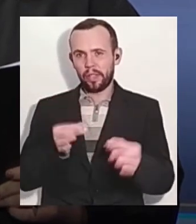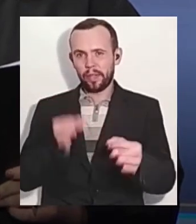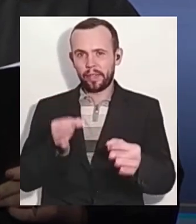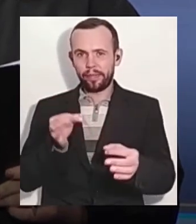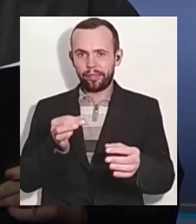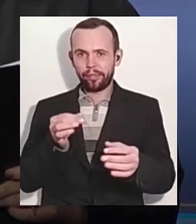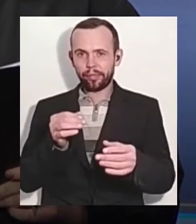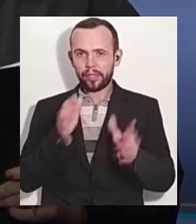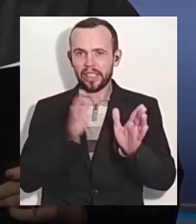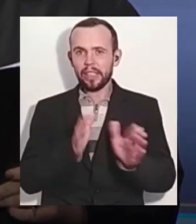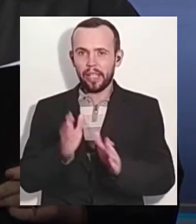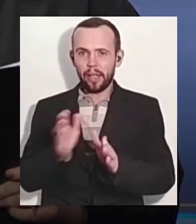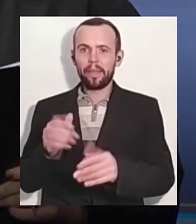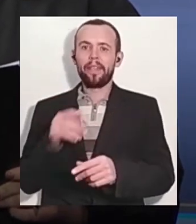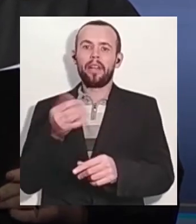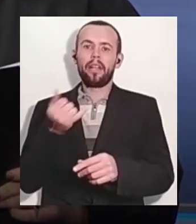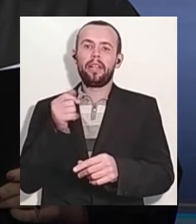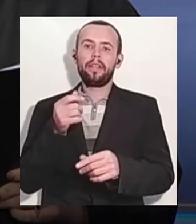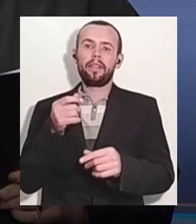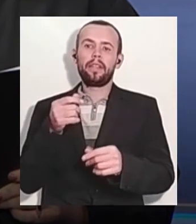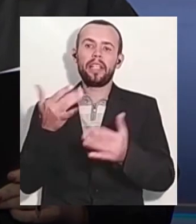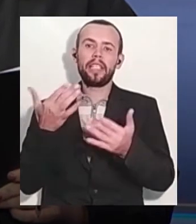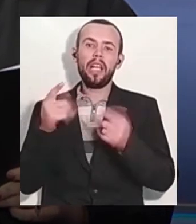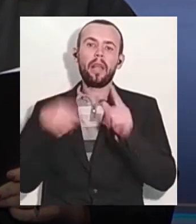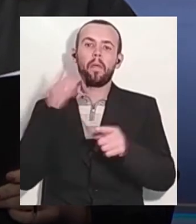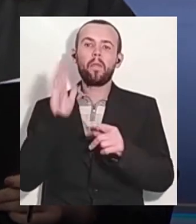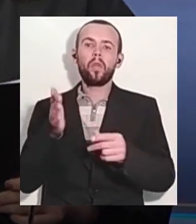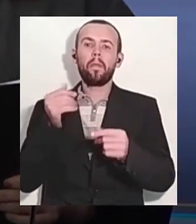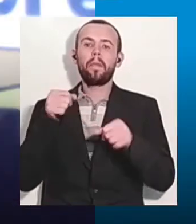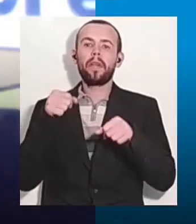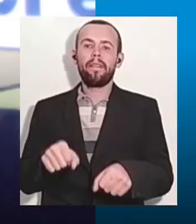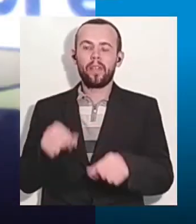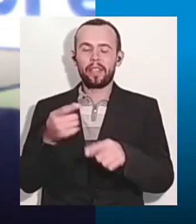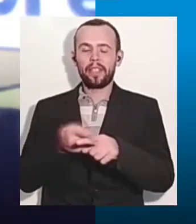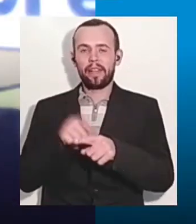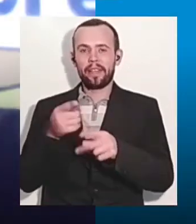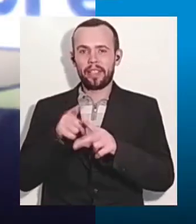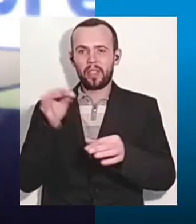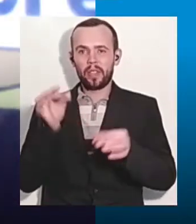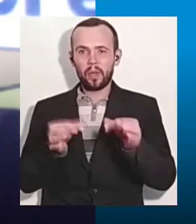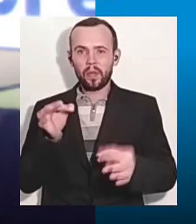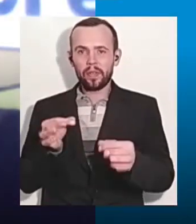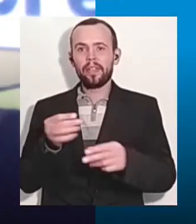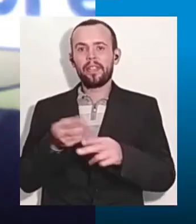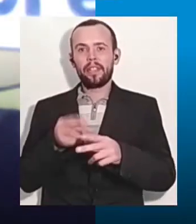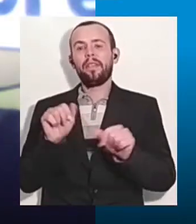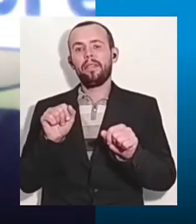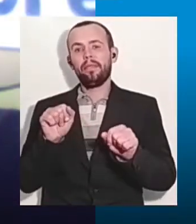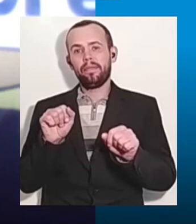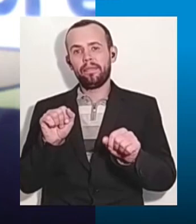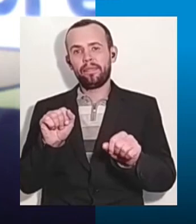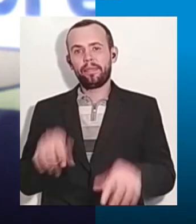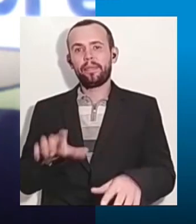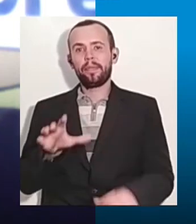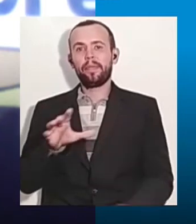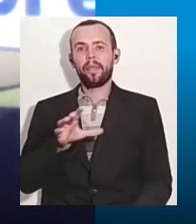Все це в сукупності, коли людина ізольована знаходиться, а там же, ви розумієте, постійний стрес. Це